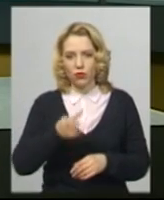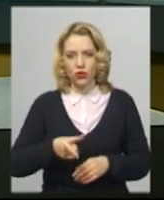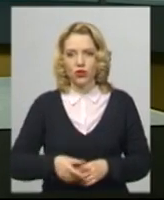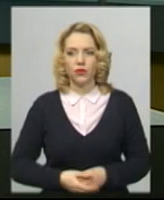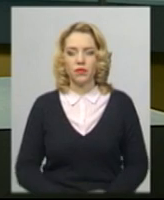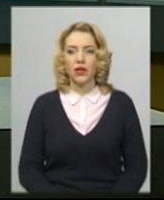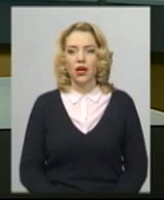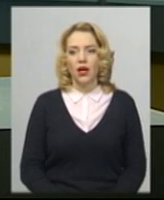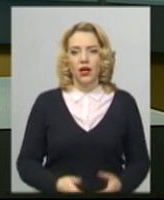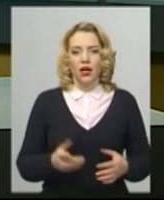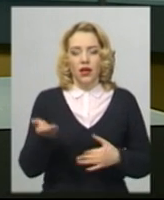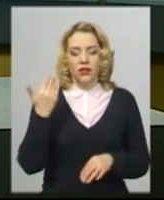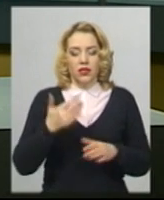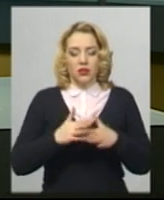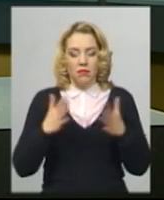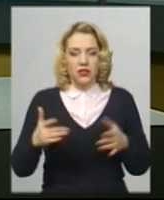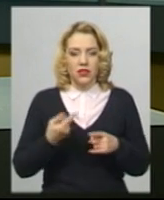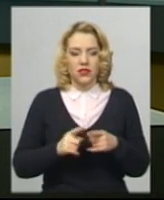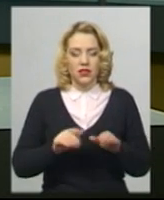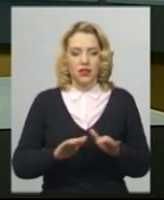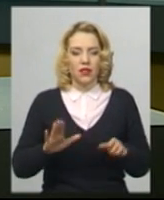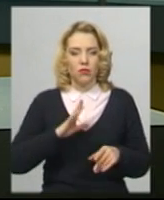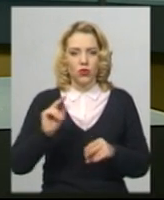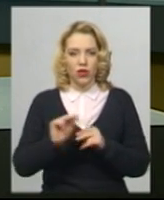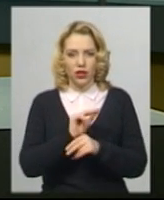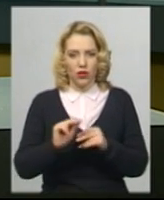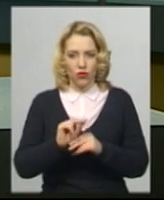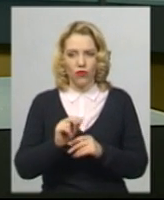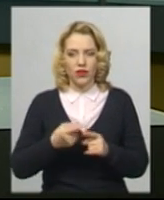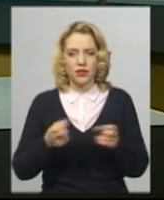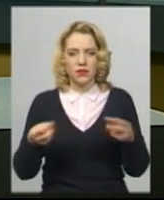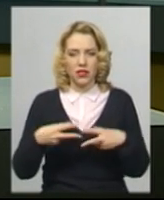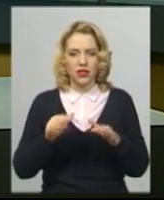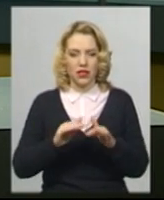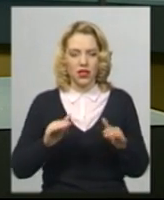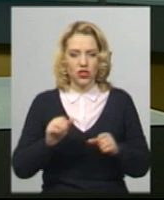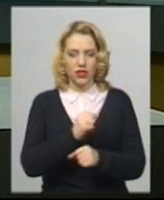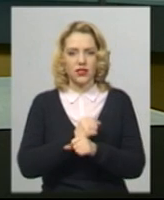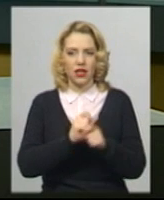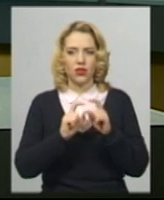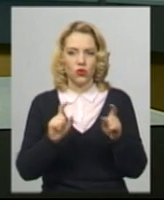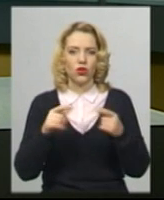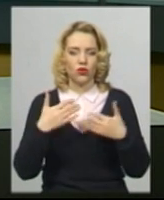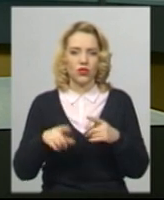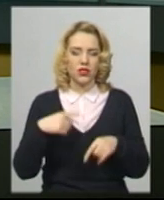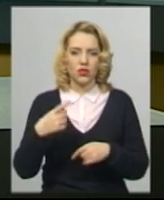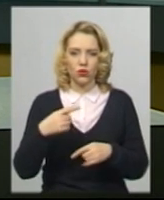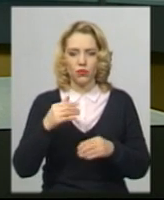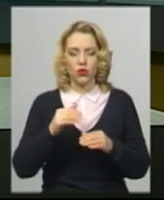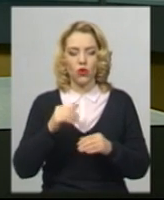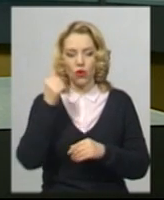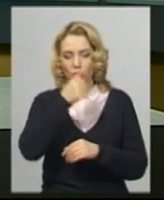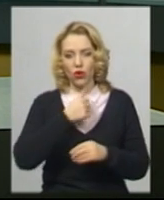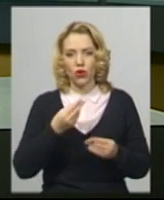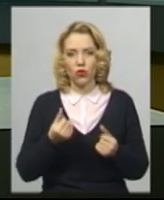Раніше більшість цих дітей проходили курс хіміотерапії у спеціалізованих дитячих санаторіях. Але уже з наступного року кошти на